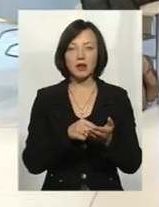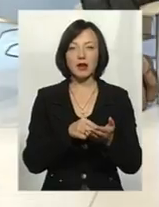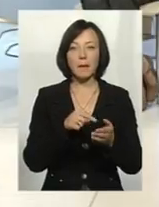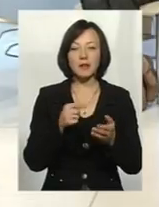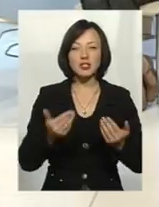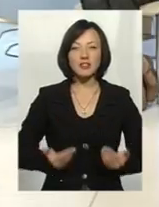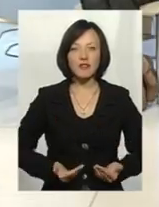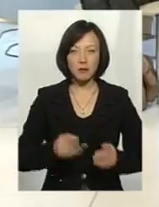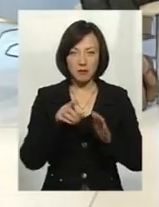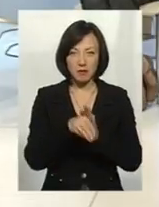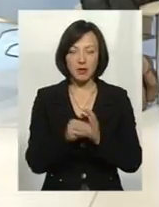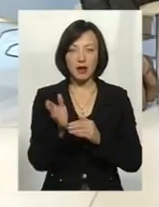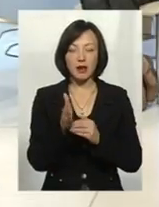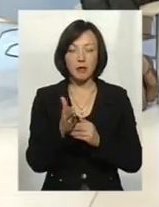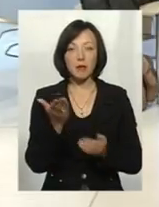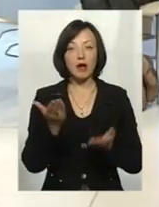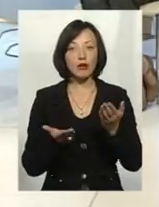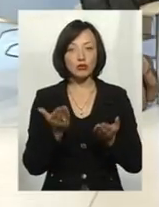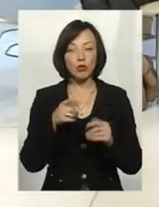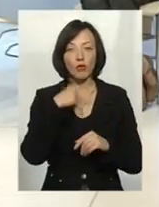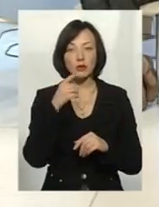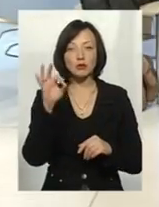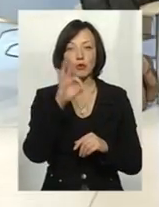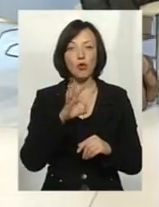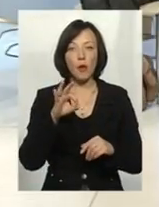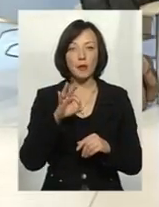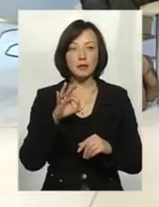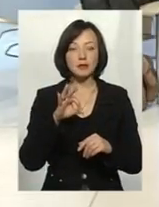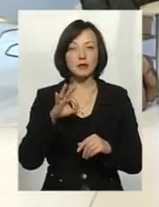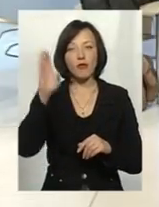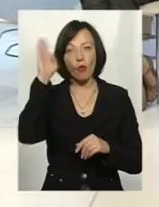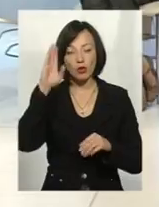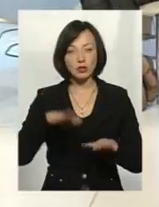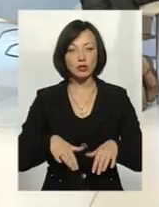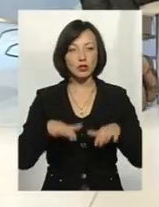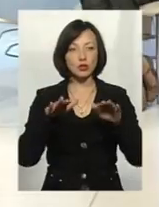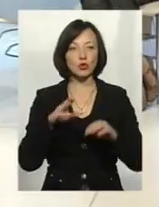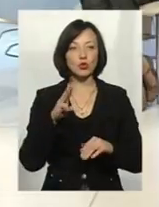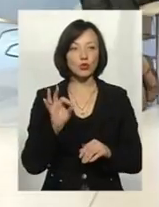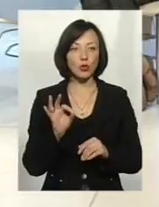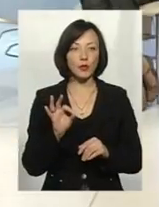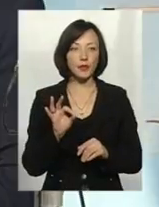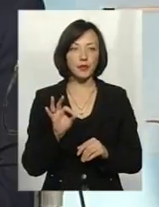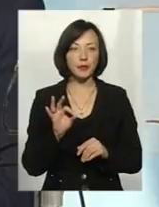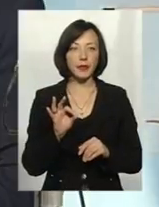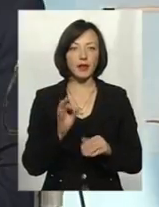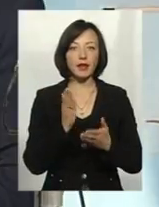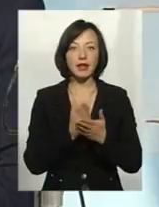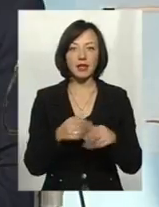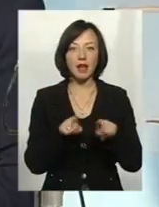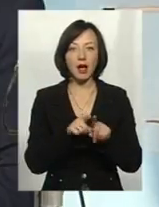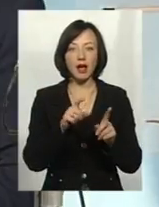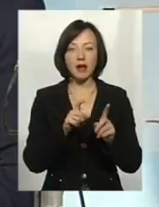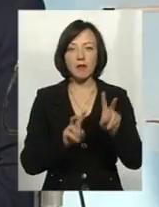там безпосередньо риба. Якщо ж говорити про водність, то є таке поняття як циклічність водних